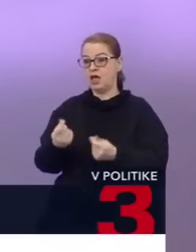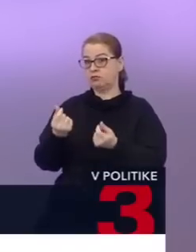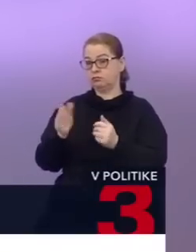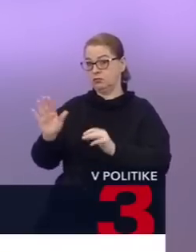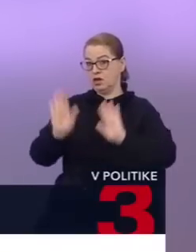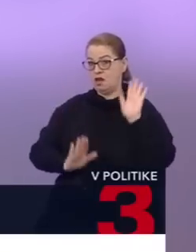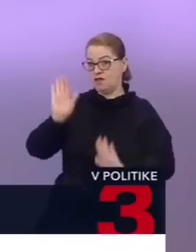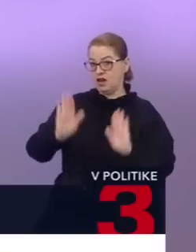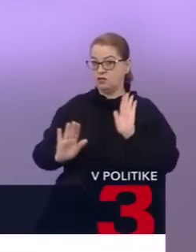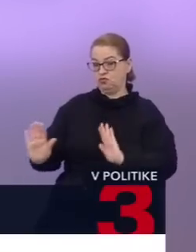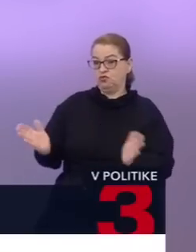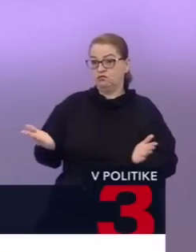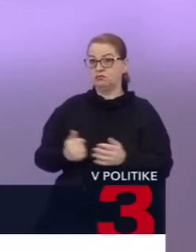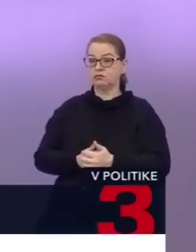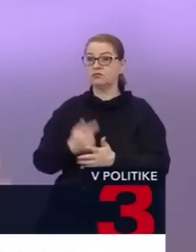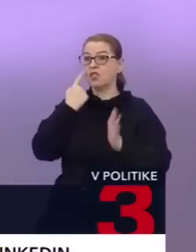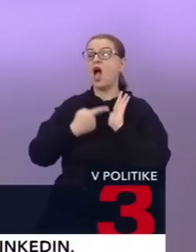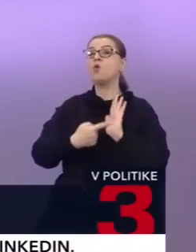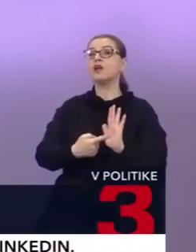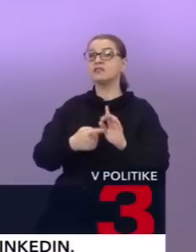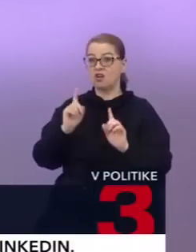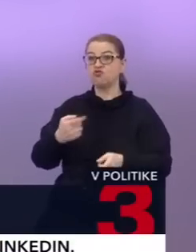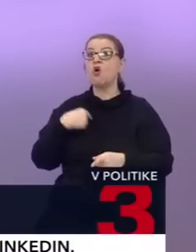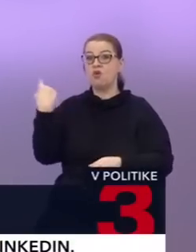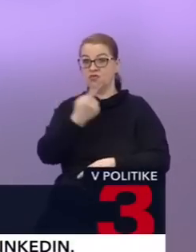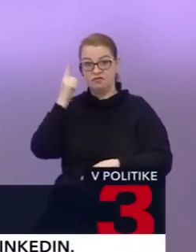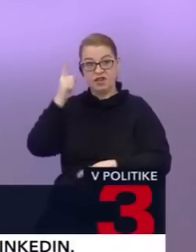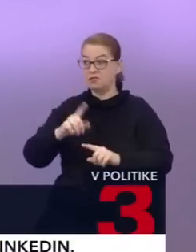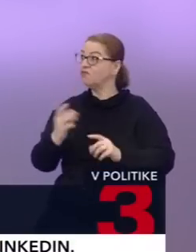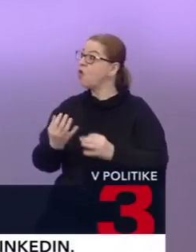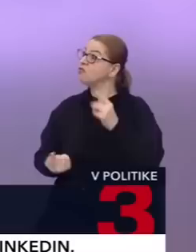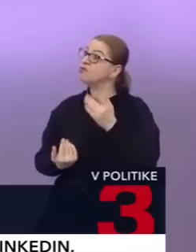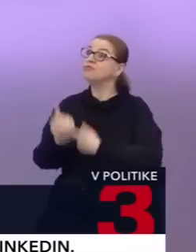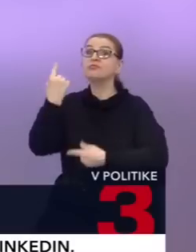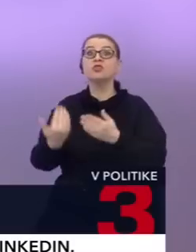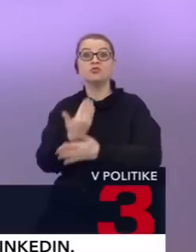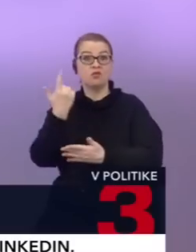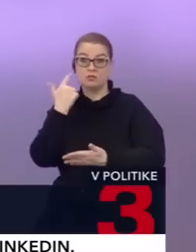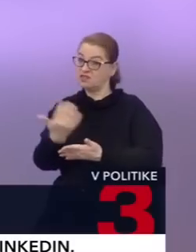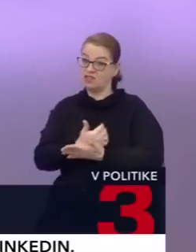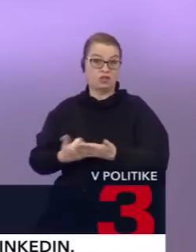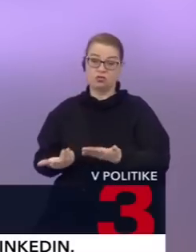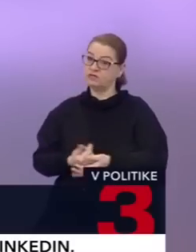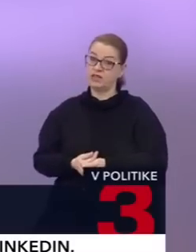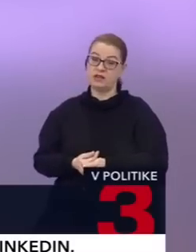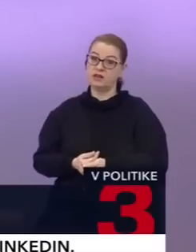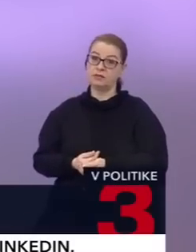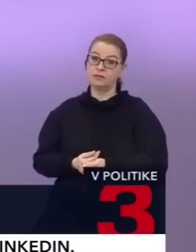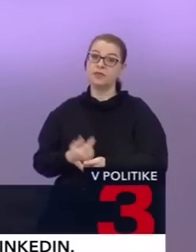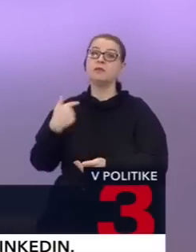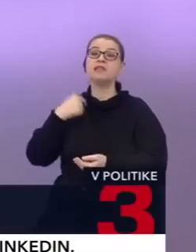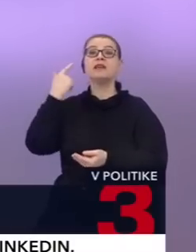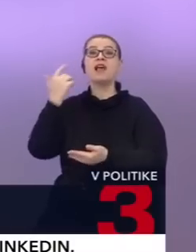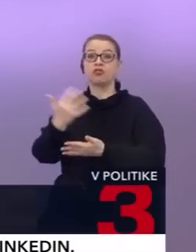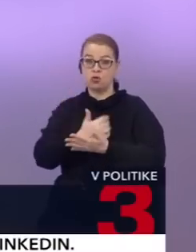jeho referendum. A ukázalo nám len to, čo vieme. My sme sa nič nejaké extránové nedozvedeli, lebo keď sa pozrite na preferenci a podobne, tak sme sa